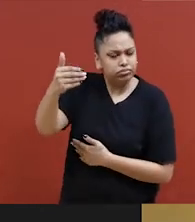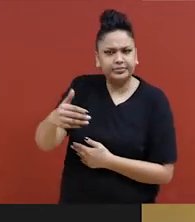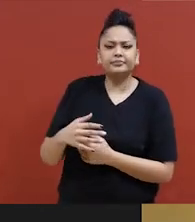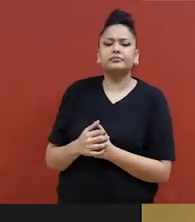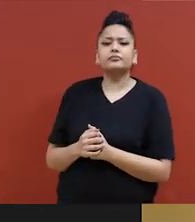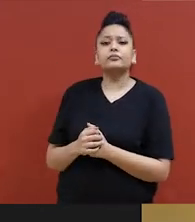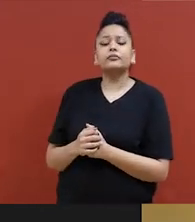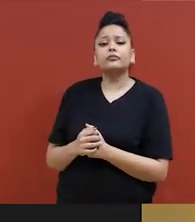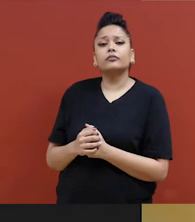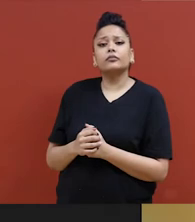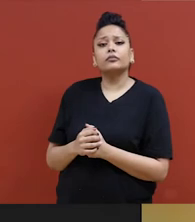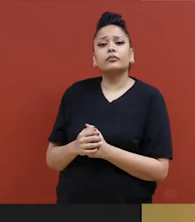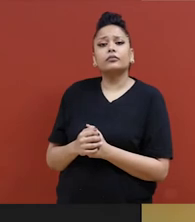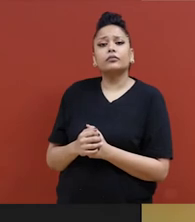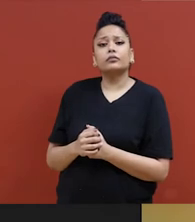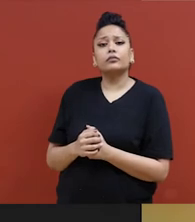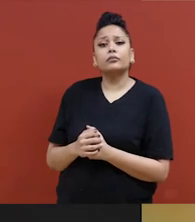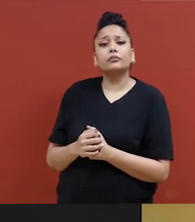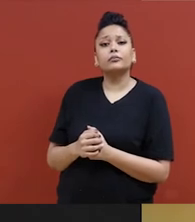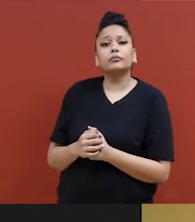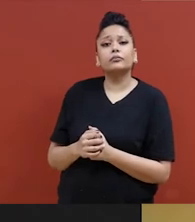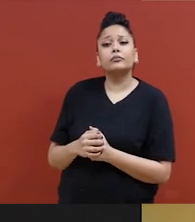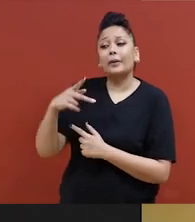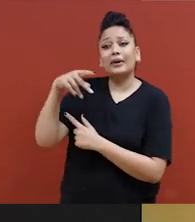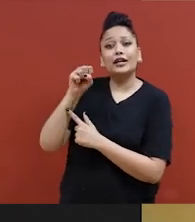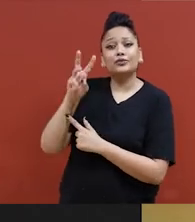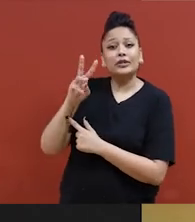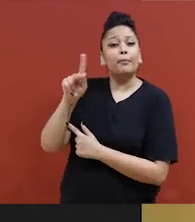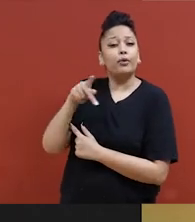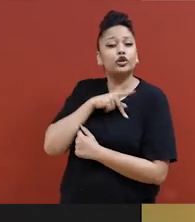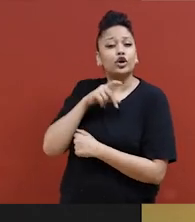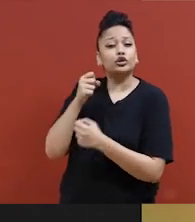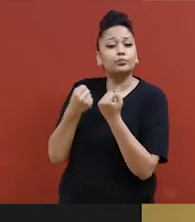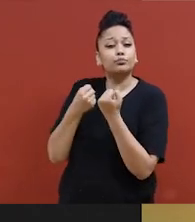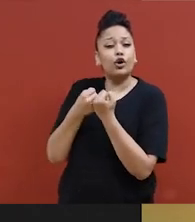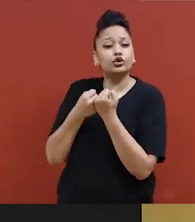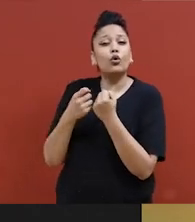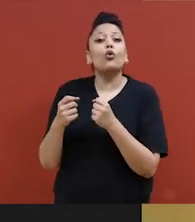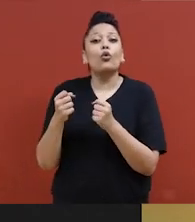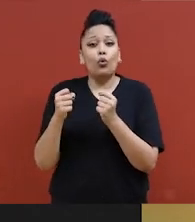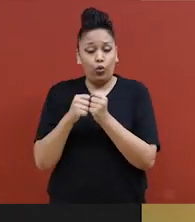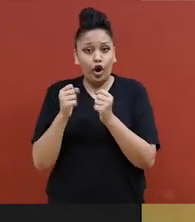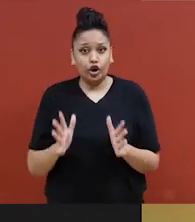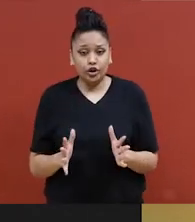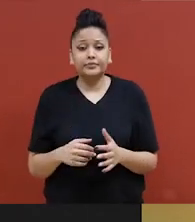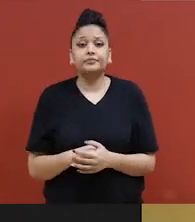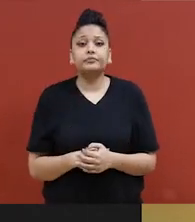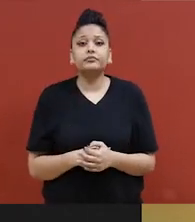soutien personnel utilisent une clé et entrent dans votre appartement.